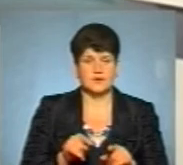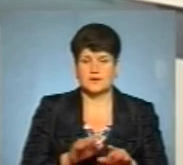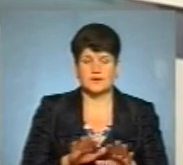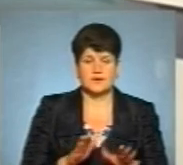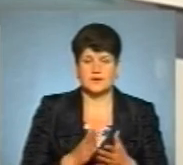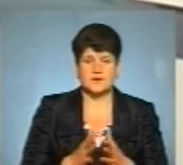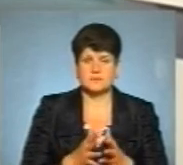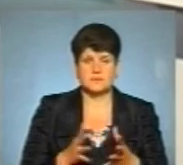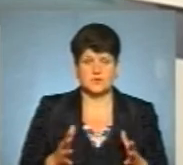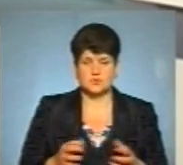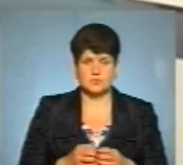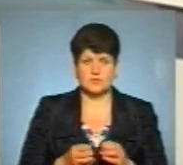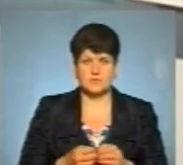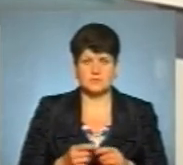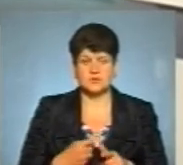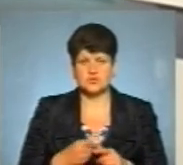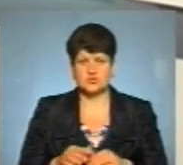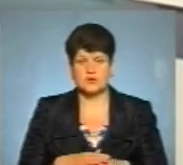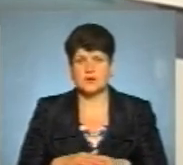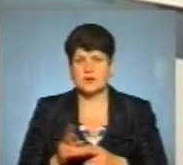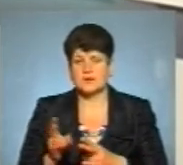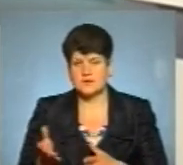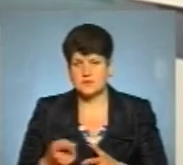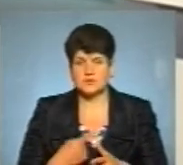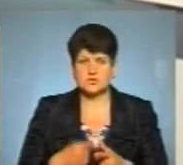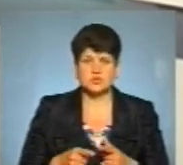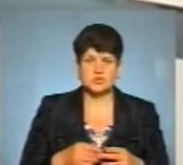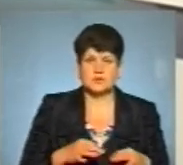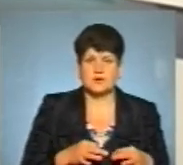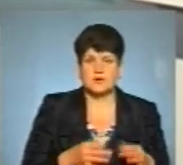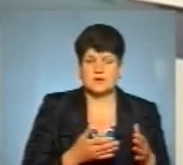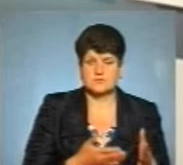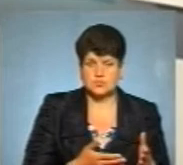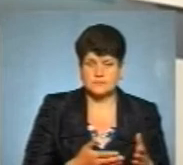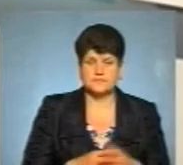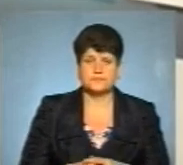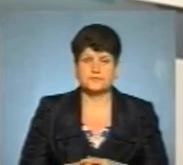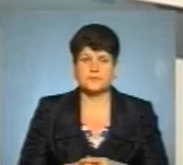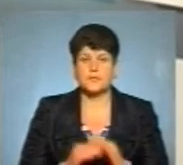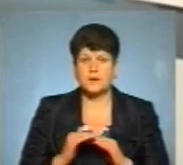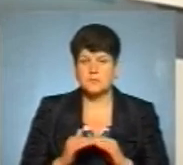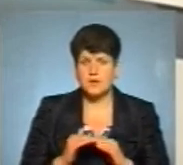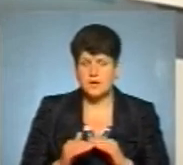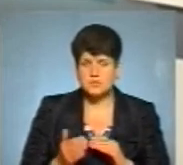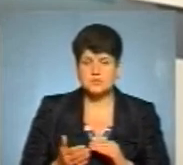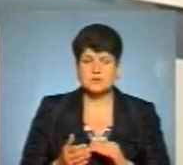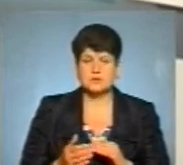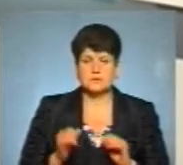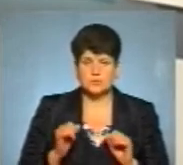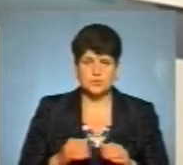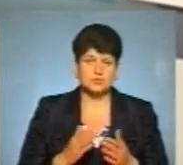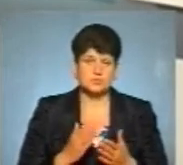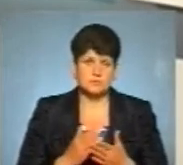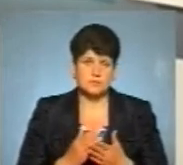загрожою, аніж ринки, чи, скажімо, громадський транспорт. Пляжі, на загал, можуть мати